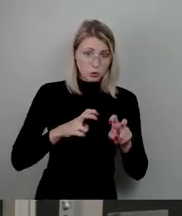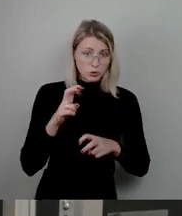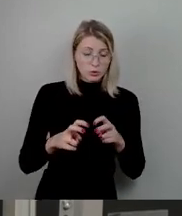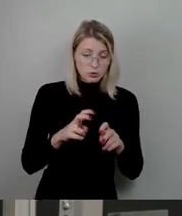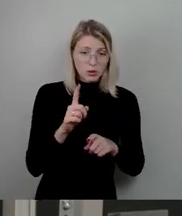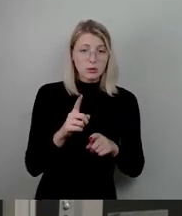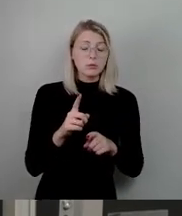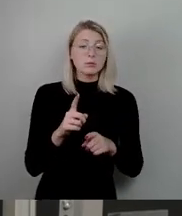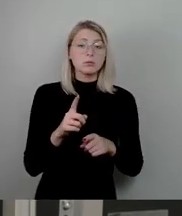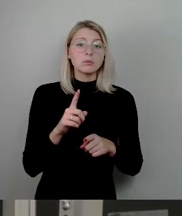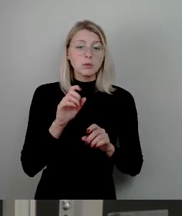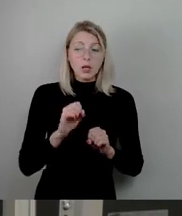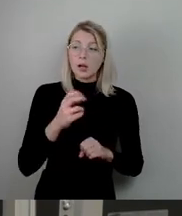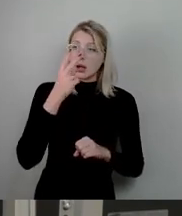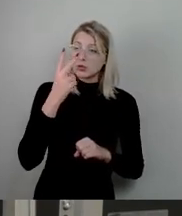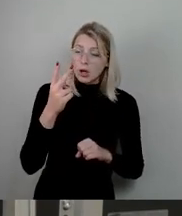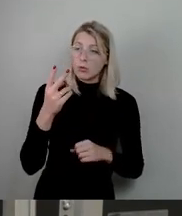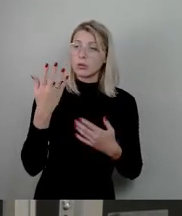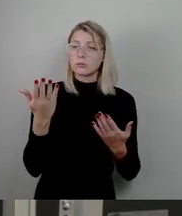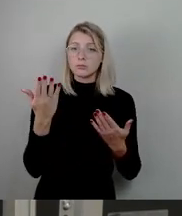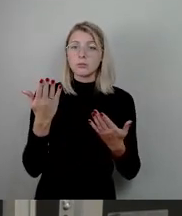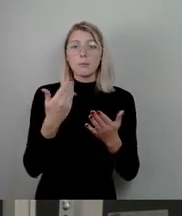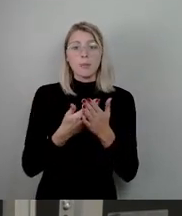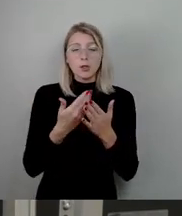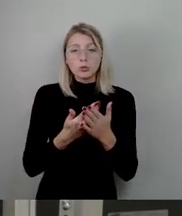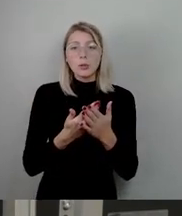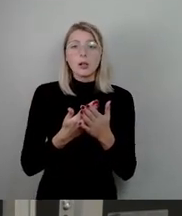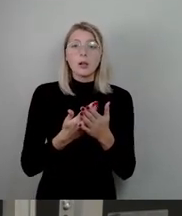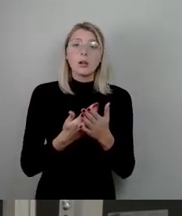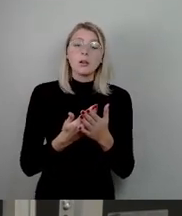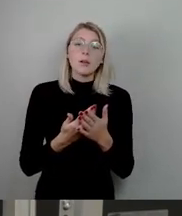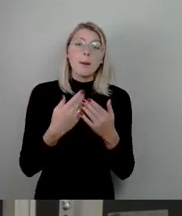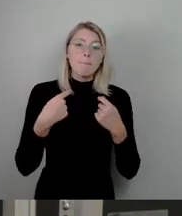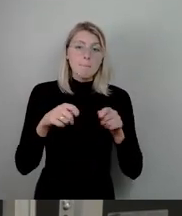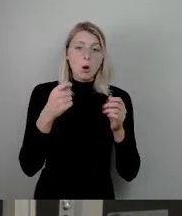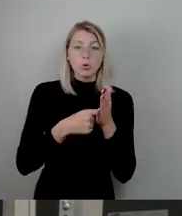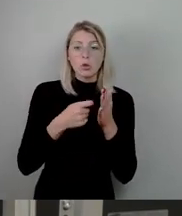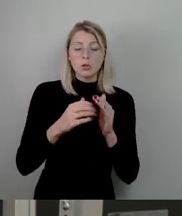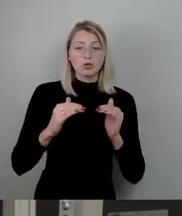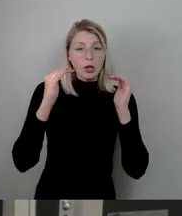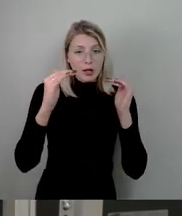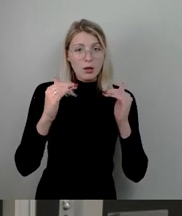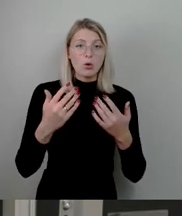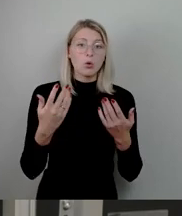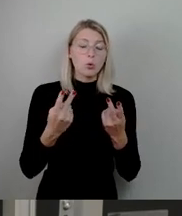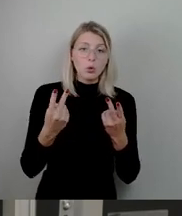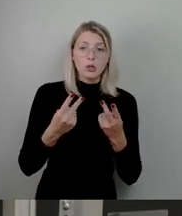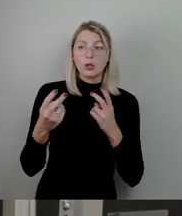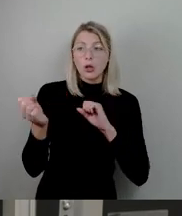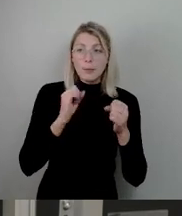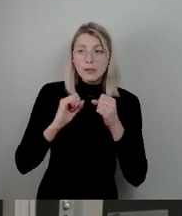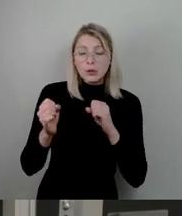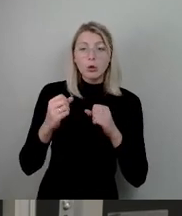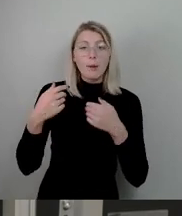einige Sachen durchaus anschauen, eben zum Beispiel stärkeren Bezug zur Baukostensteigerung, eine gewisse Dynamisierung am Marktgeschehen. Das könnte tatsächlich dazu